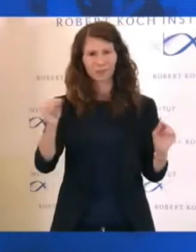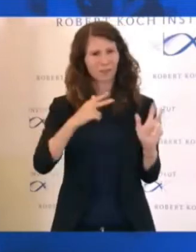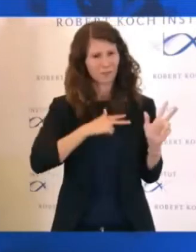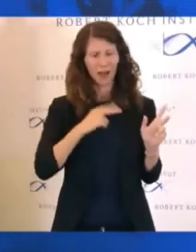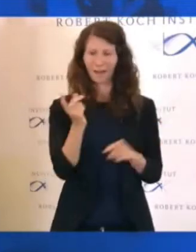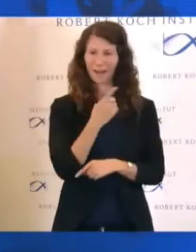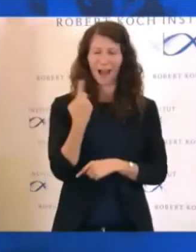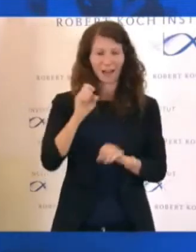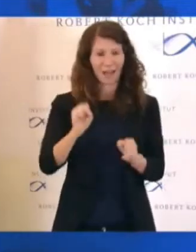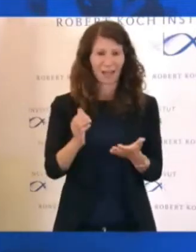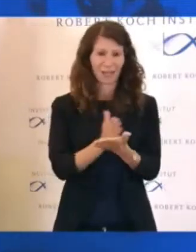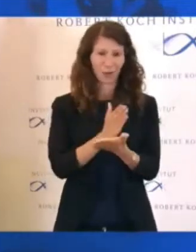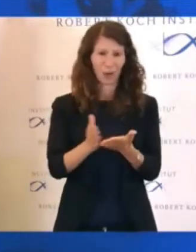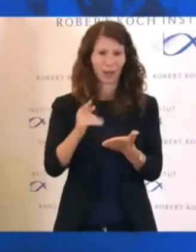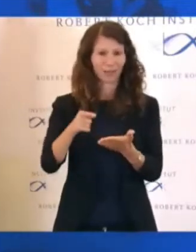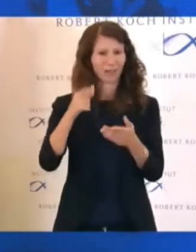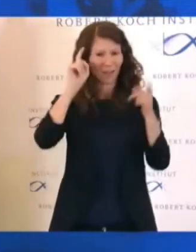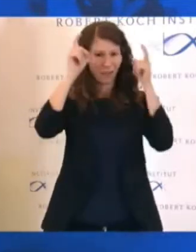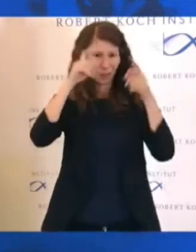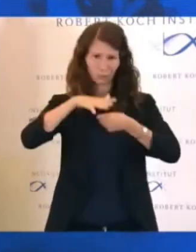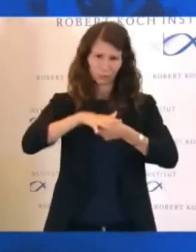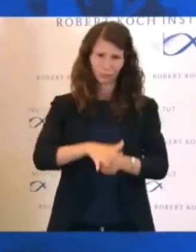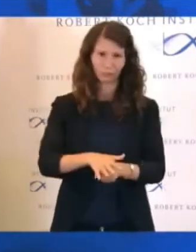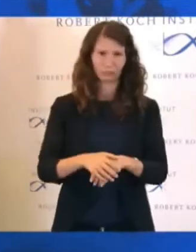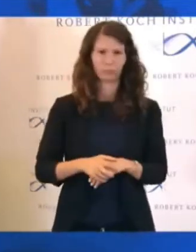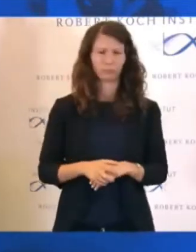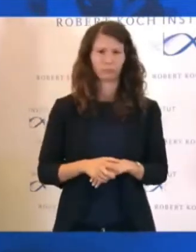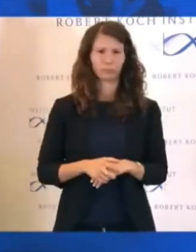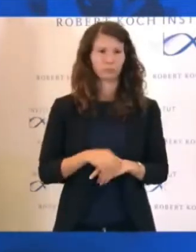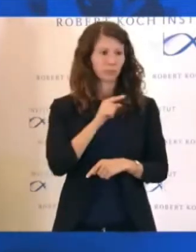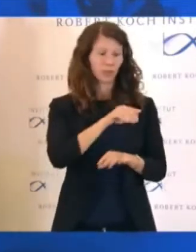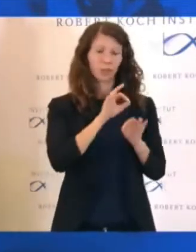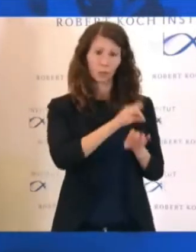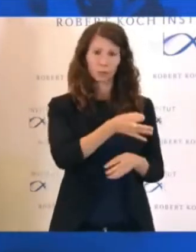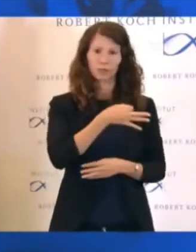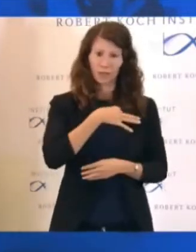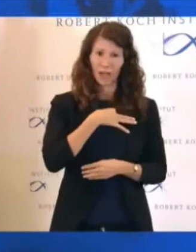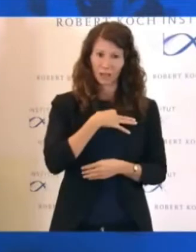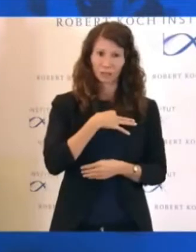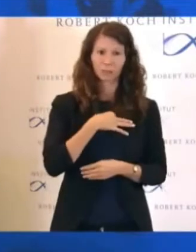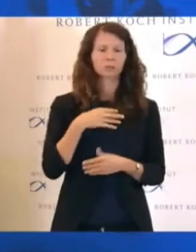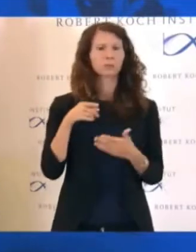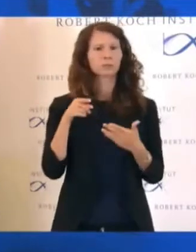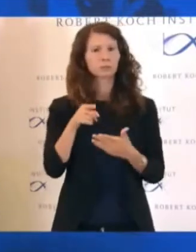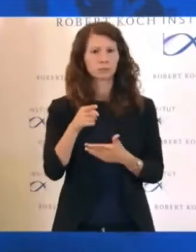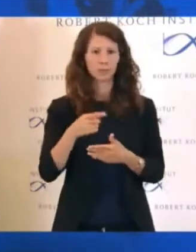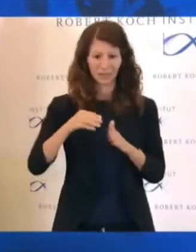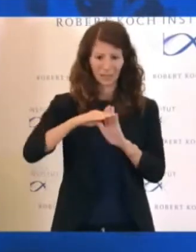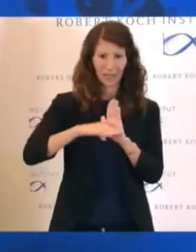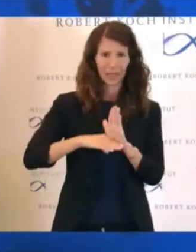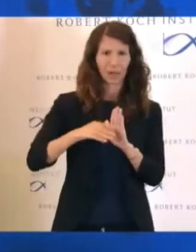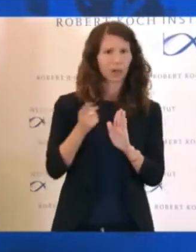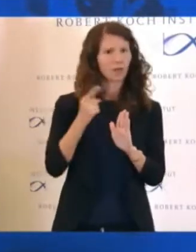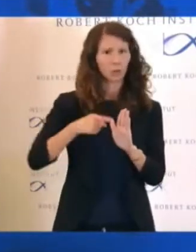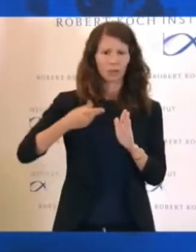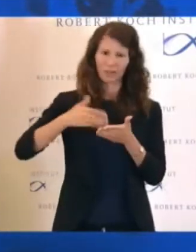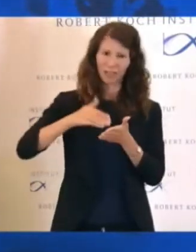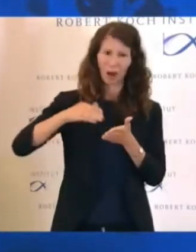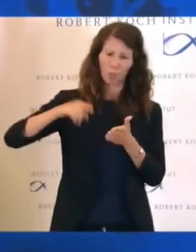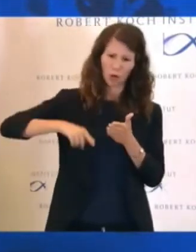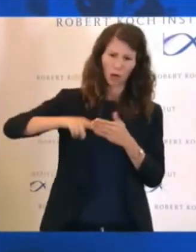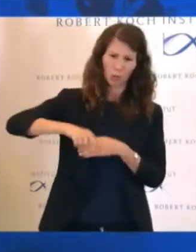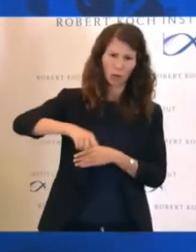Das heißt also, diese Regeln, das ist auch noch mal eine gute Frage, Frau Dey, diese Regeln werden wir noch monatelang einhalten müssen. Die müssen also